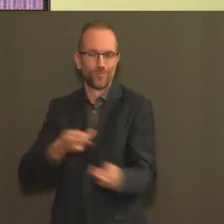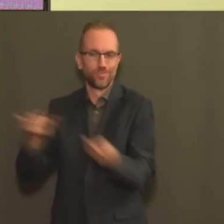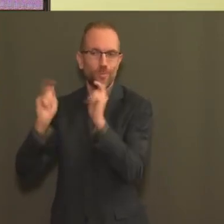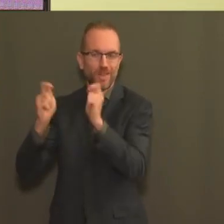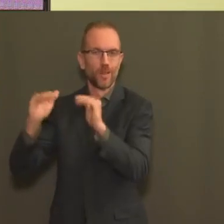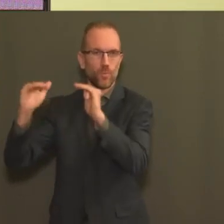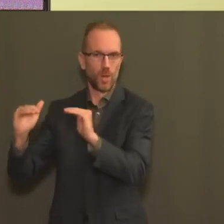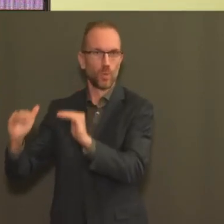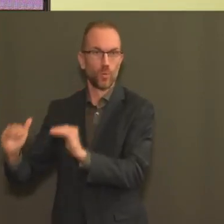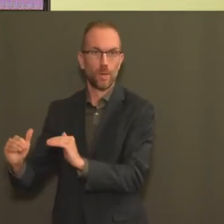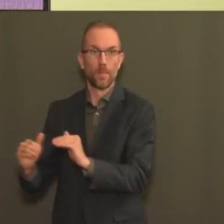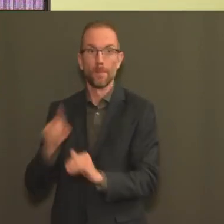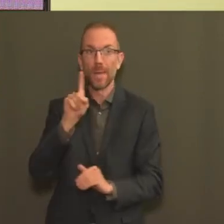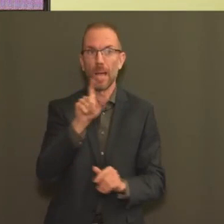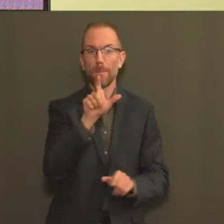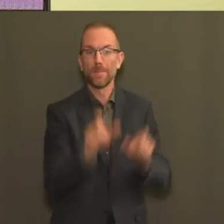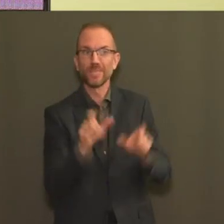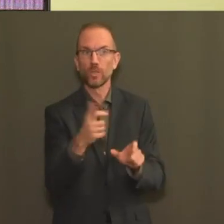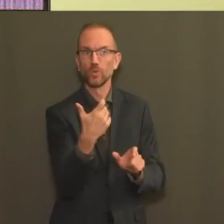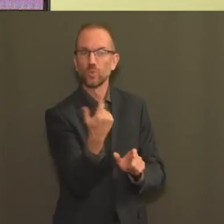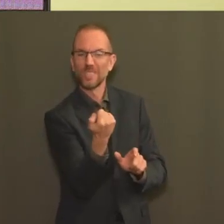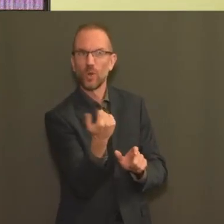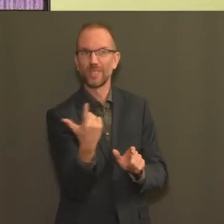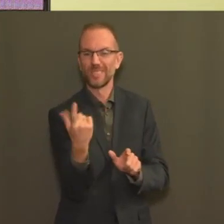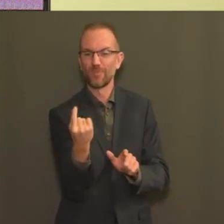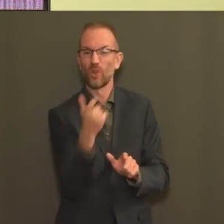des personnes dans la soixantaine ou dans la septantaine.